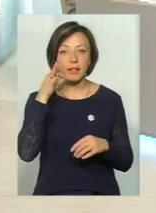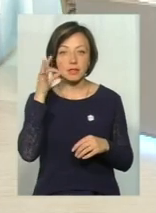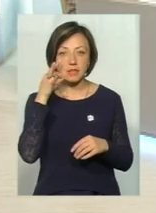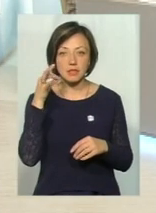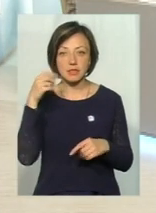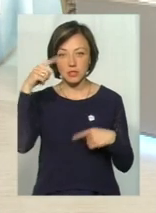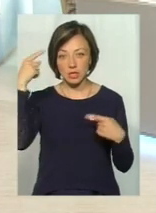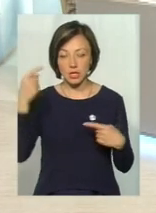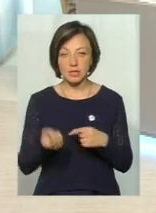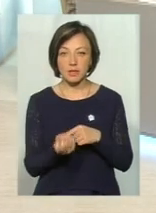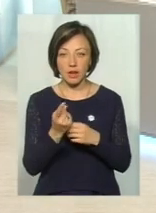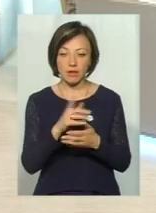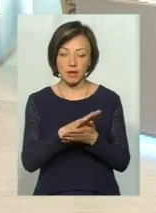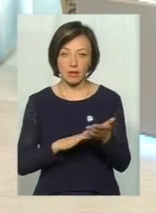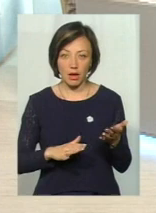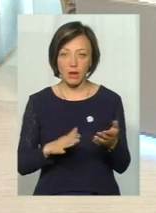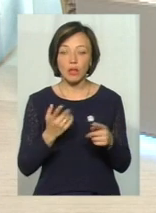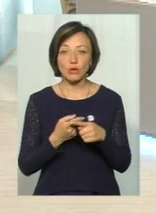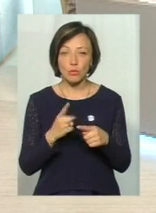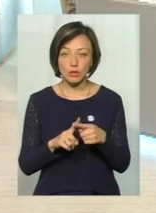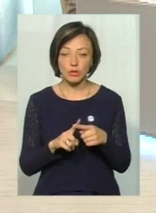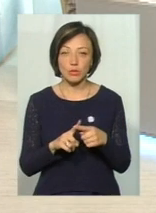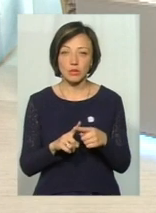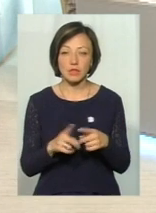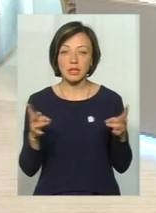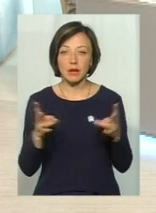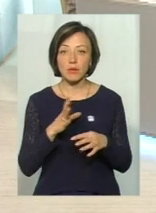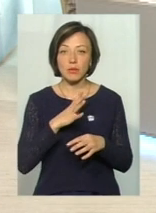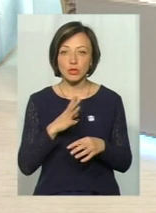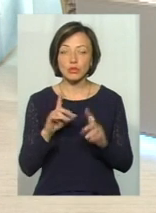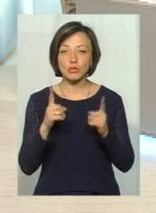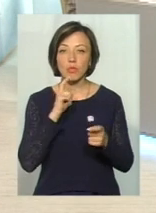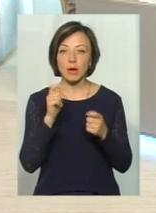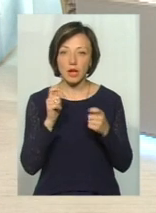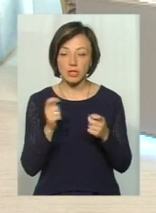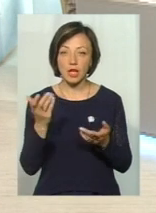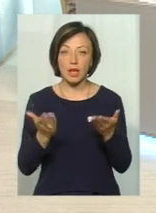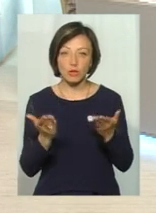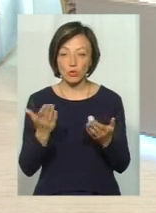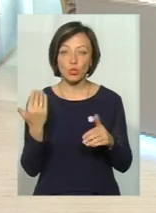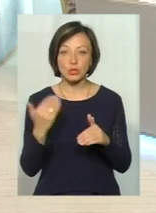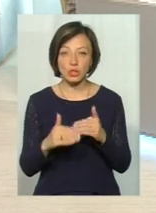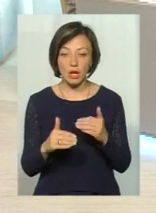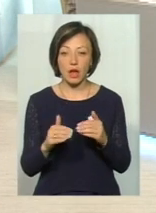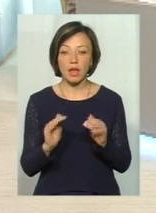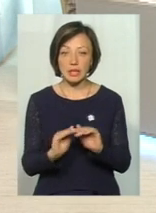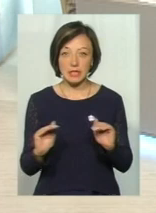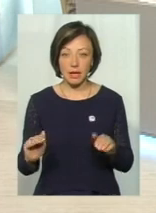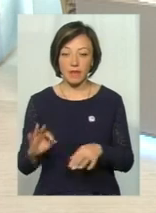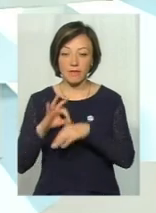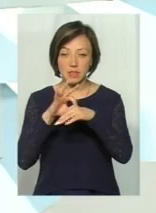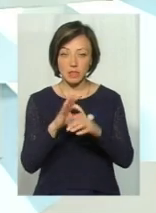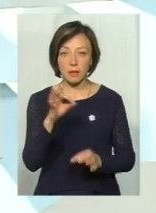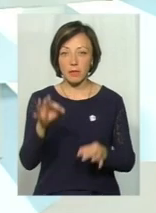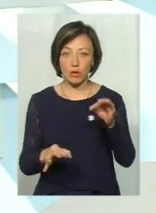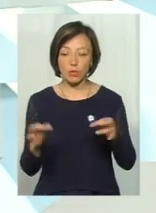скаженні з'являються і так далі. Тобто, треба бути досить обережним і якщо вже малюків виводиш на природу,